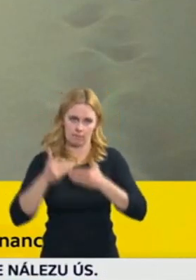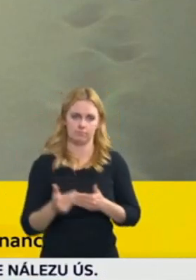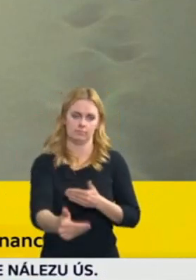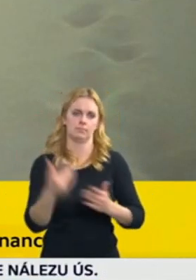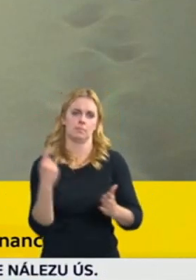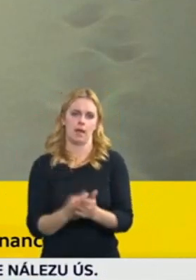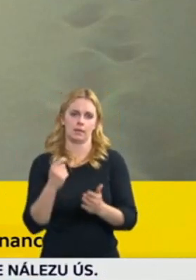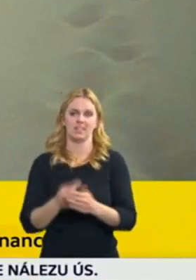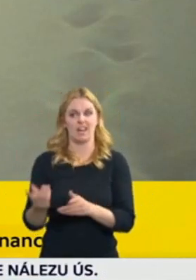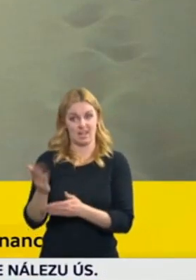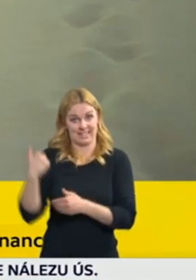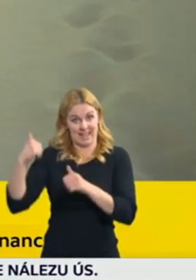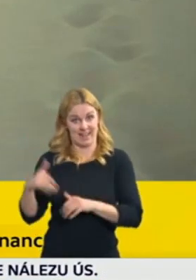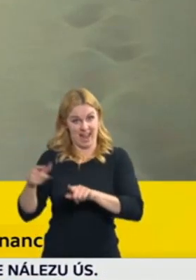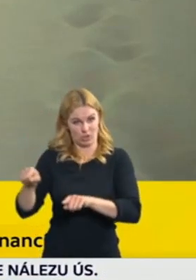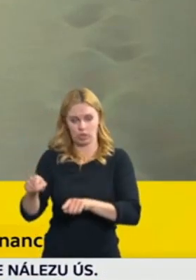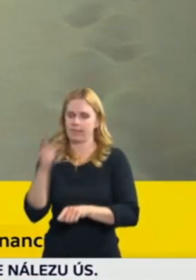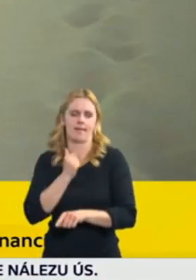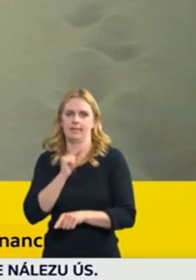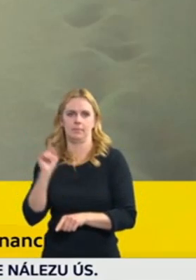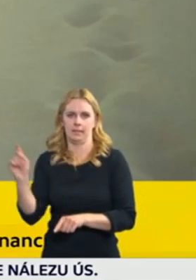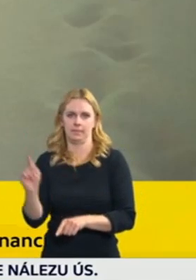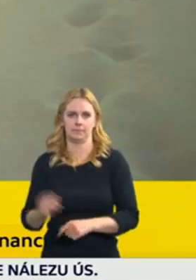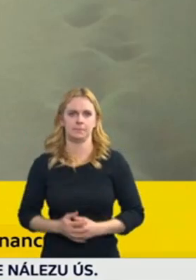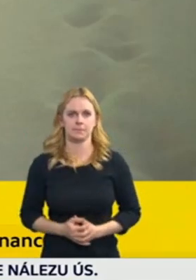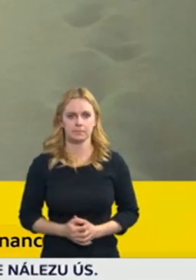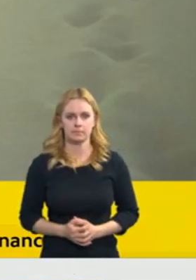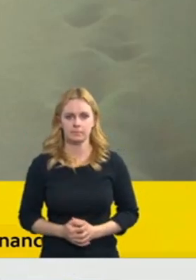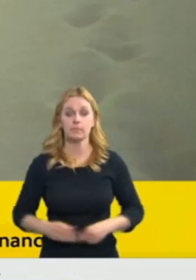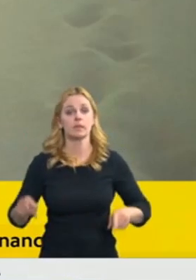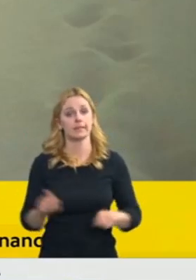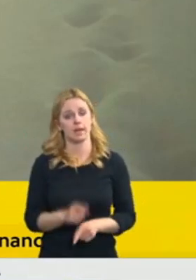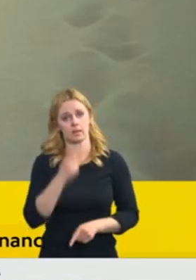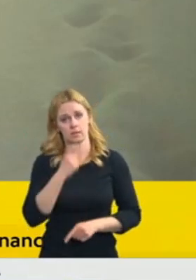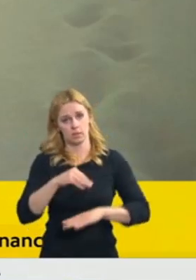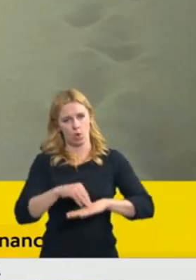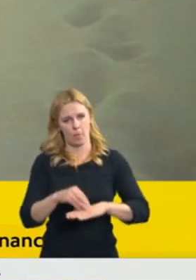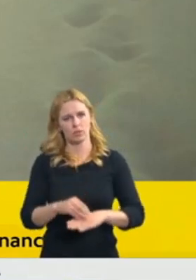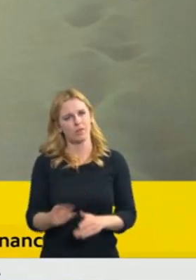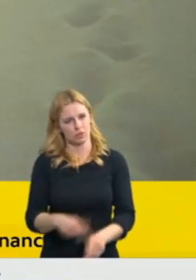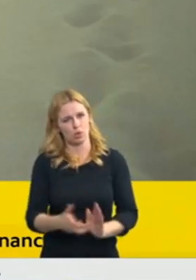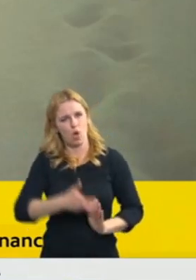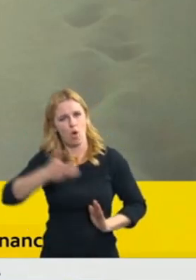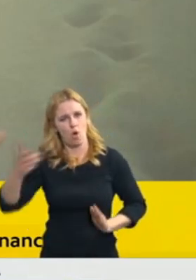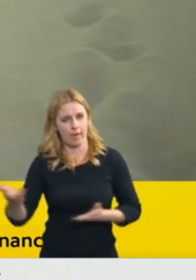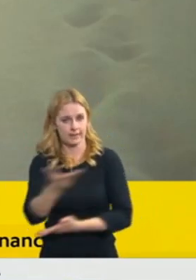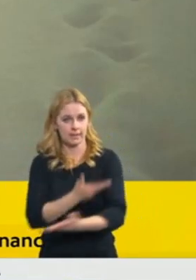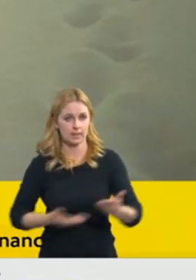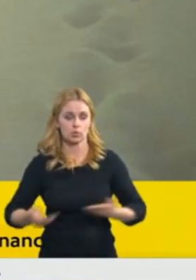Okomentovala bych také debatu, která byla poměrně dlouhá, nad výběrovým řízením